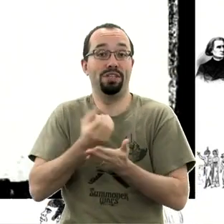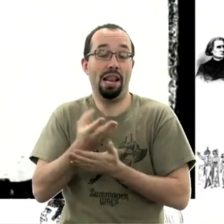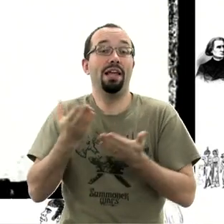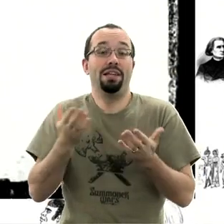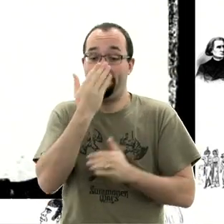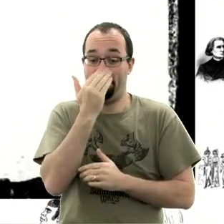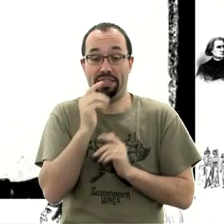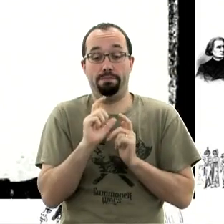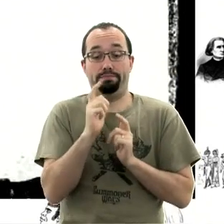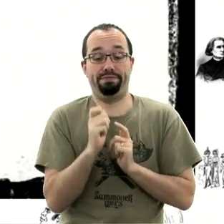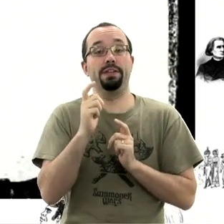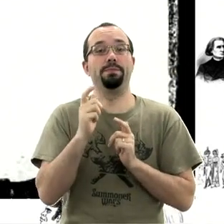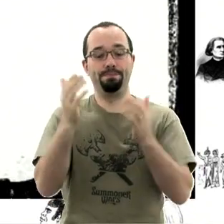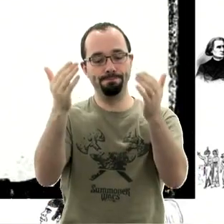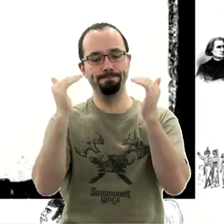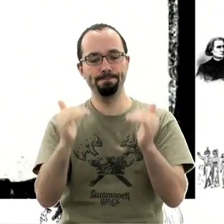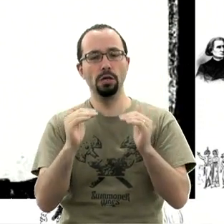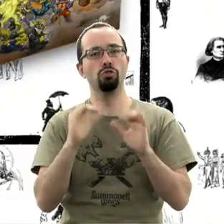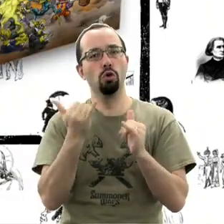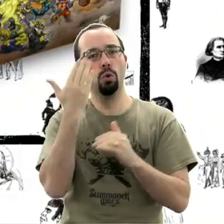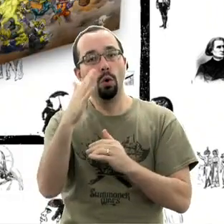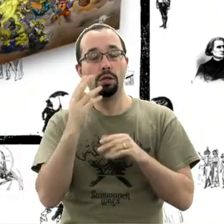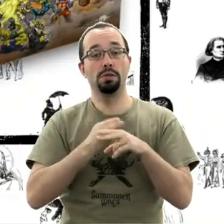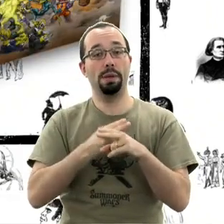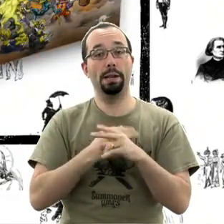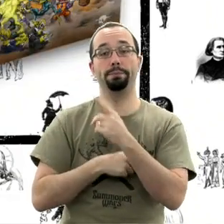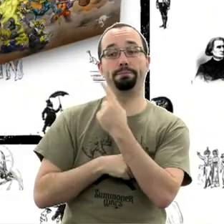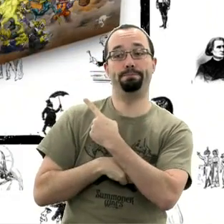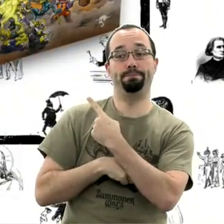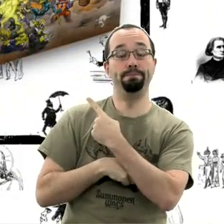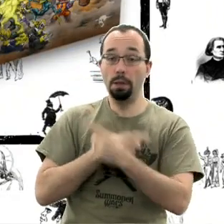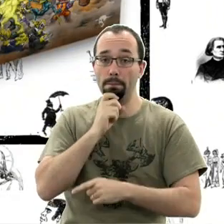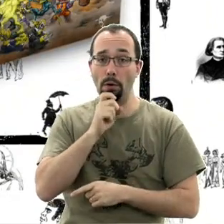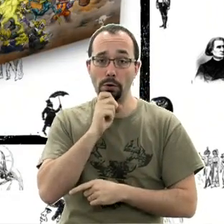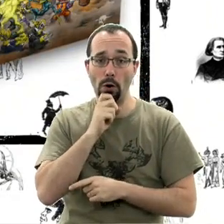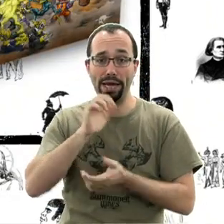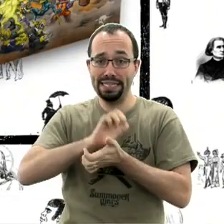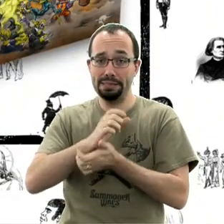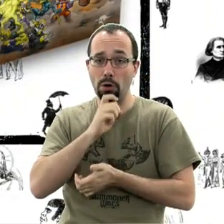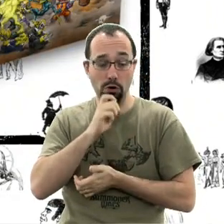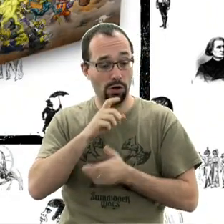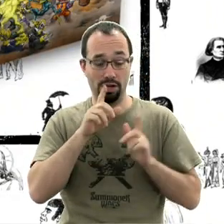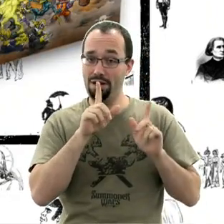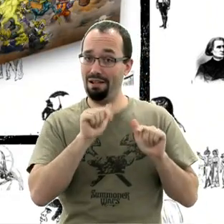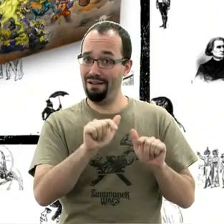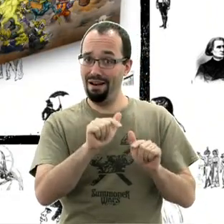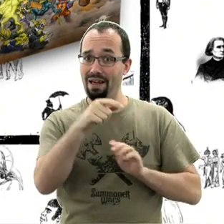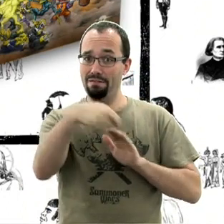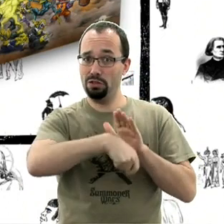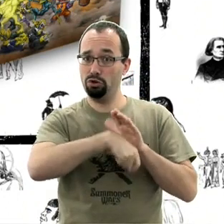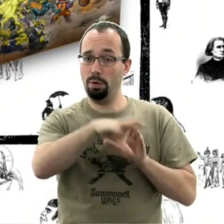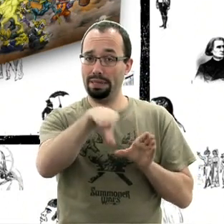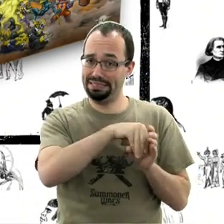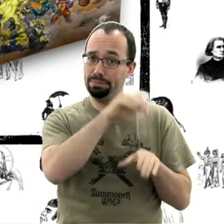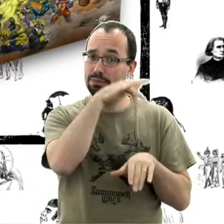Vient ensuite, Gobs Heroes. Là aussi, c'est un jeu qui n'existe pas encore, c'est du financement participatif, c'est en cours de financement, il y eu des